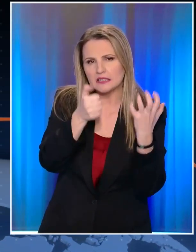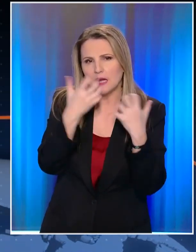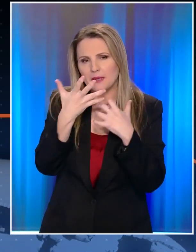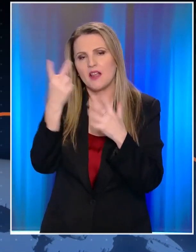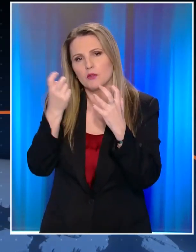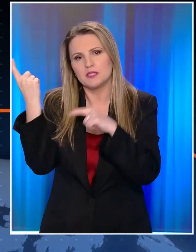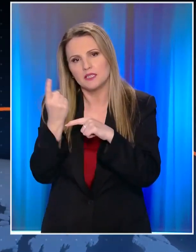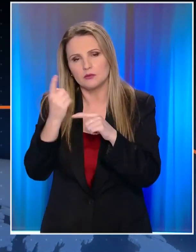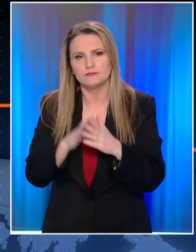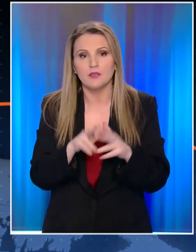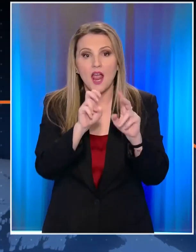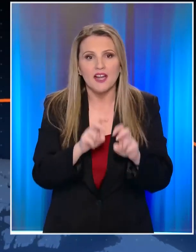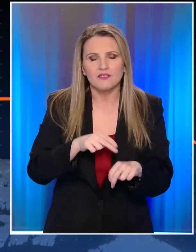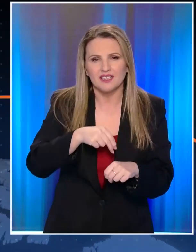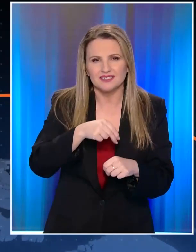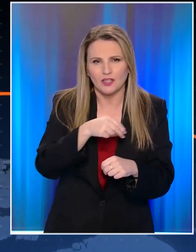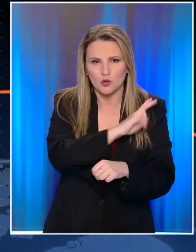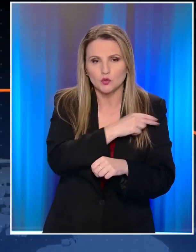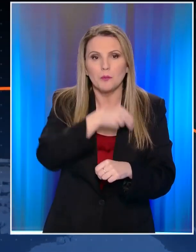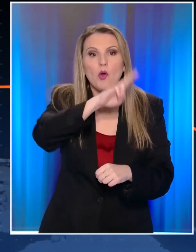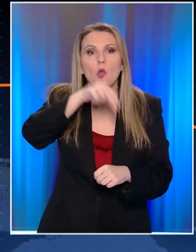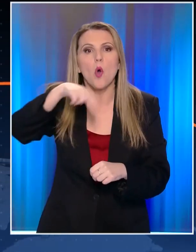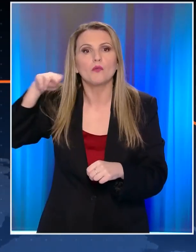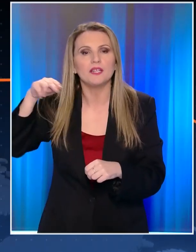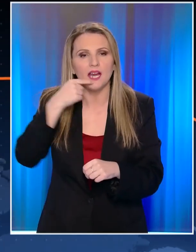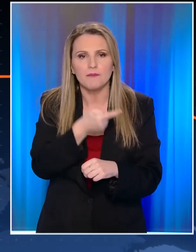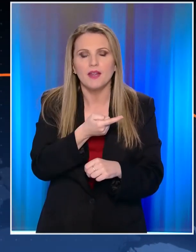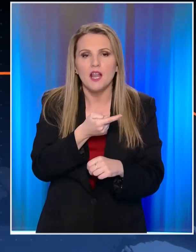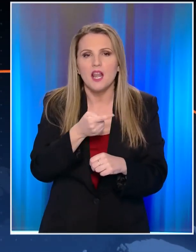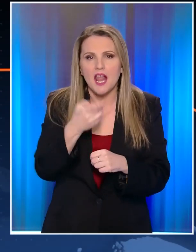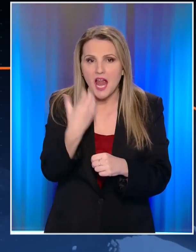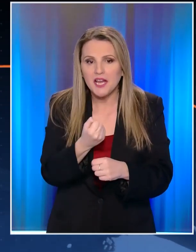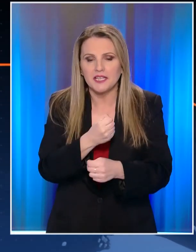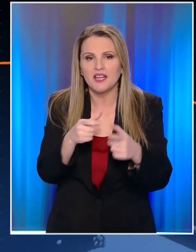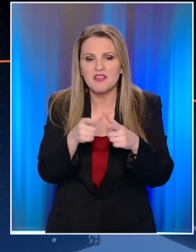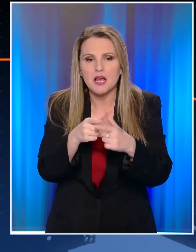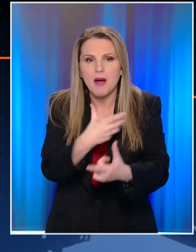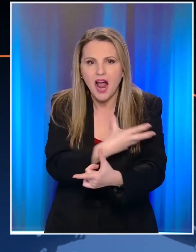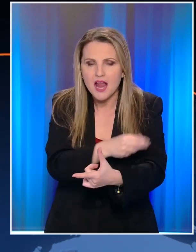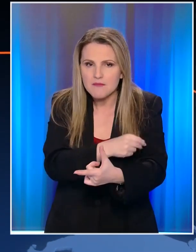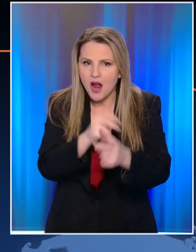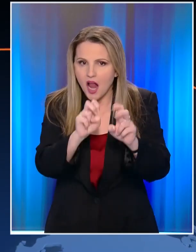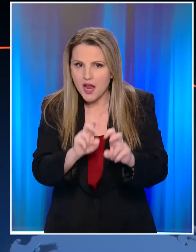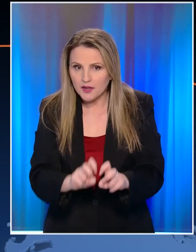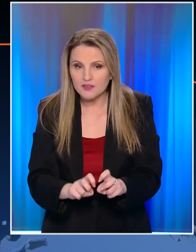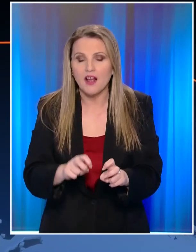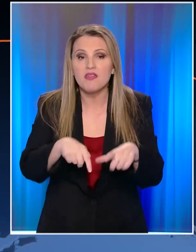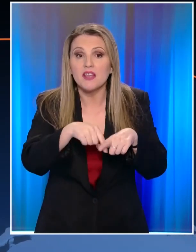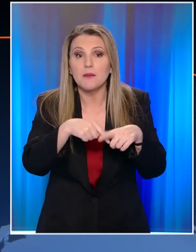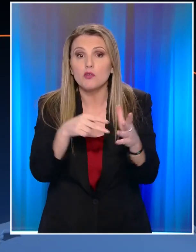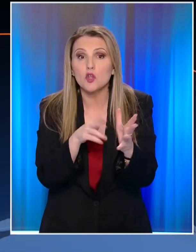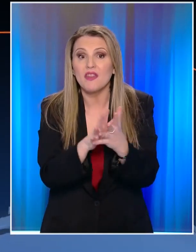Εν το μεταξύ έρευνες του νοσοκομείου Άκυρσου στην Ορβηγία ανακαλύπτουν τώρα αντισώματα COVID-19 σε δείγματα αίματος από τον Δεκέμβρη του 2019,